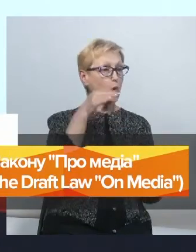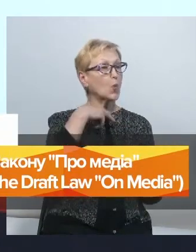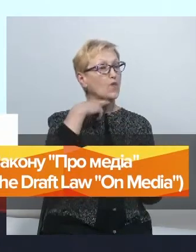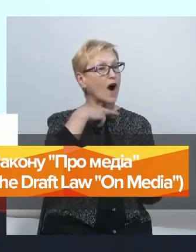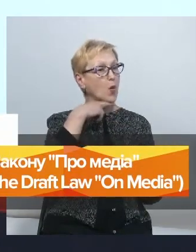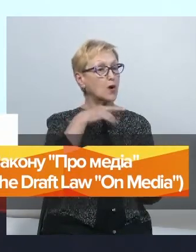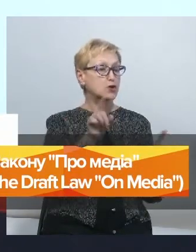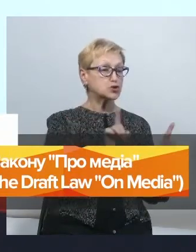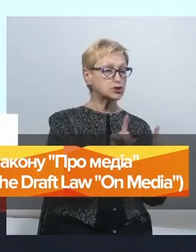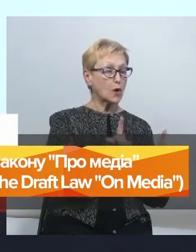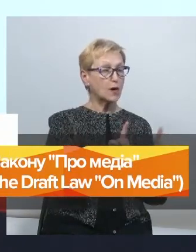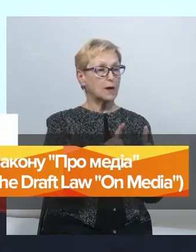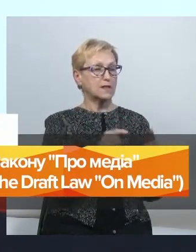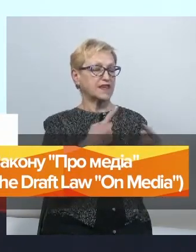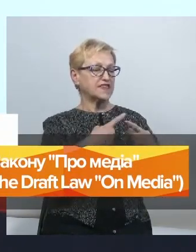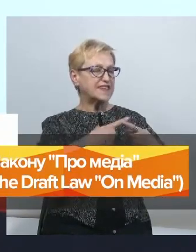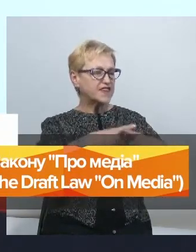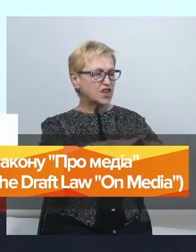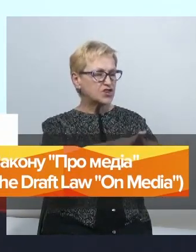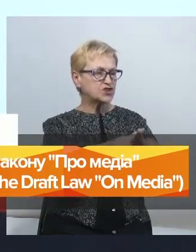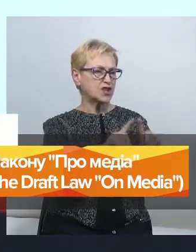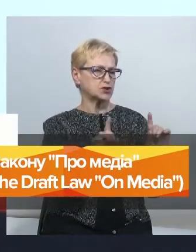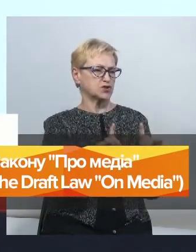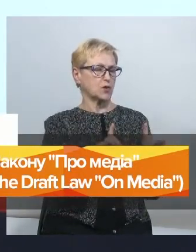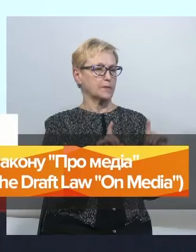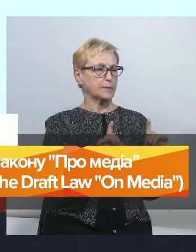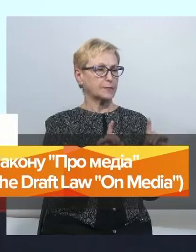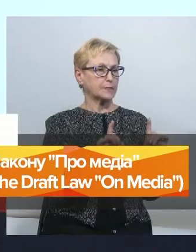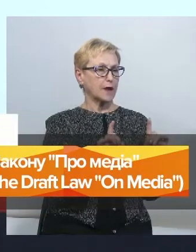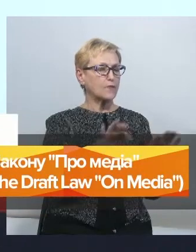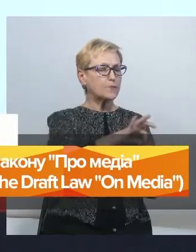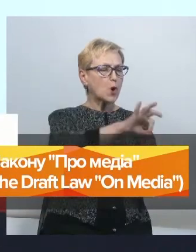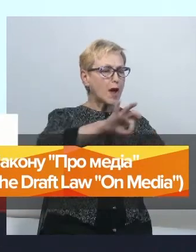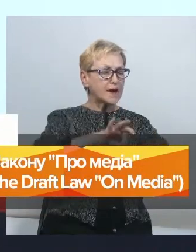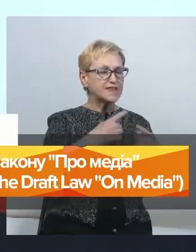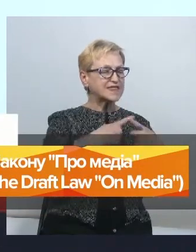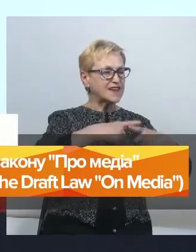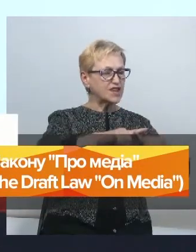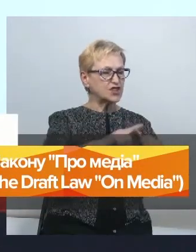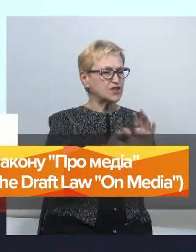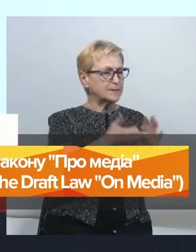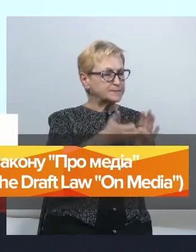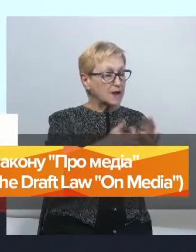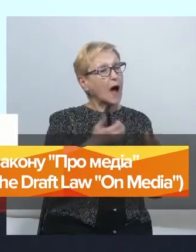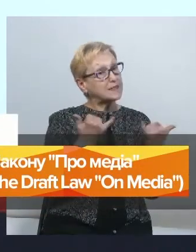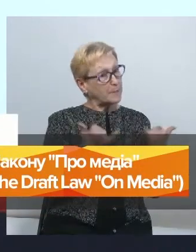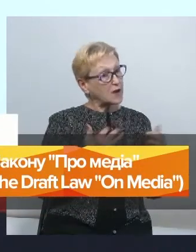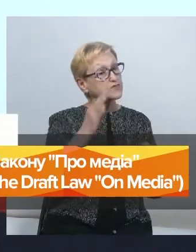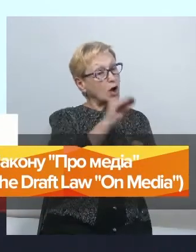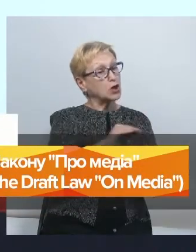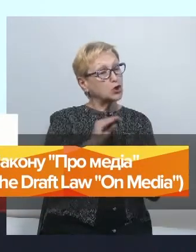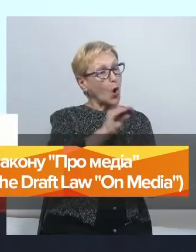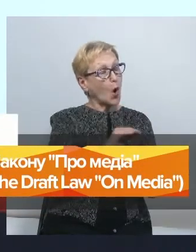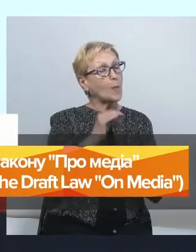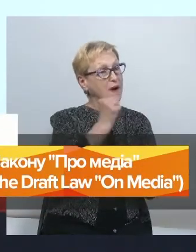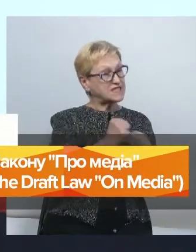недоліки і, можливо, якісь технічні речі в проєкті першому, тому що зараз він вже допрацьований, це вже, по суті,